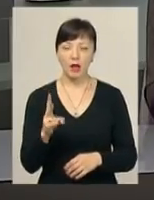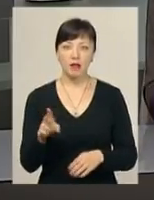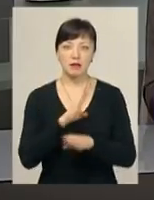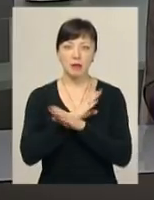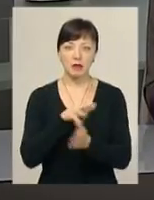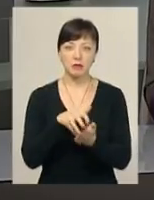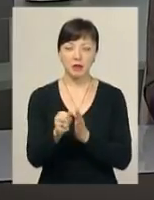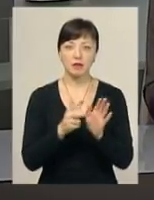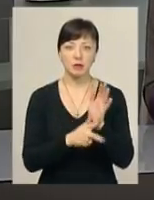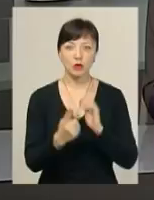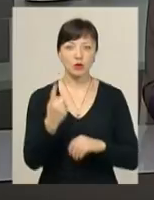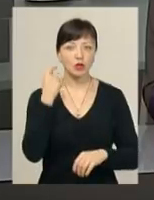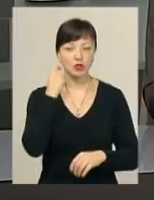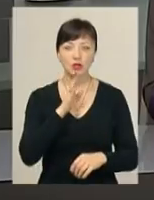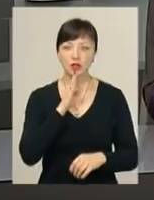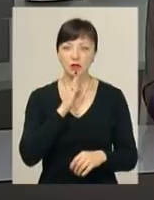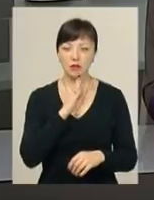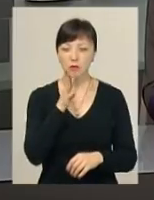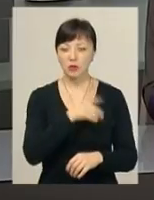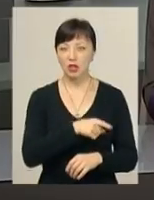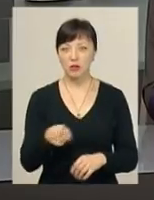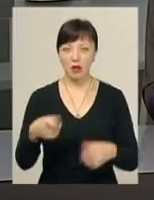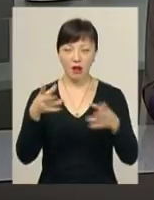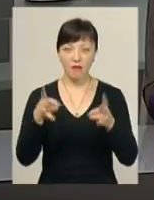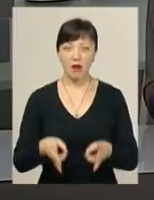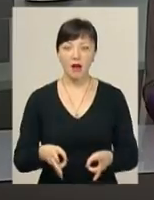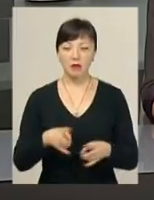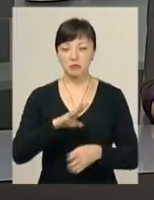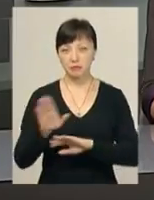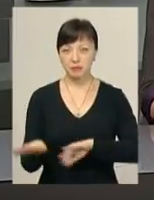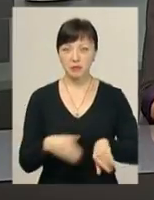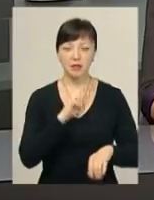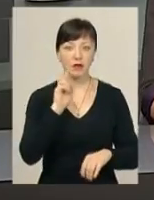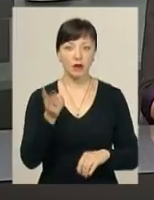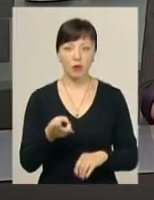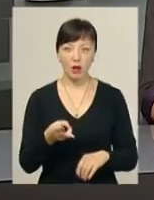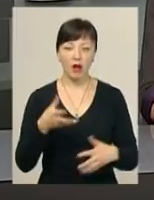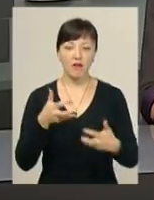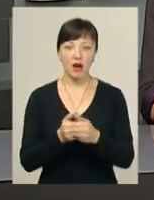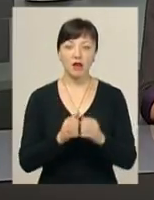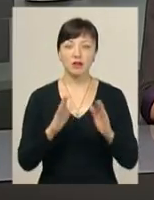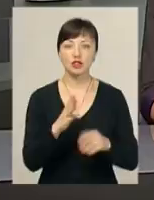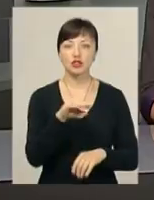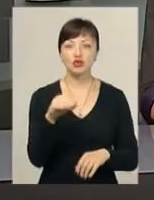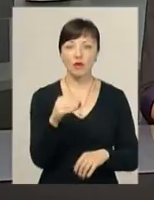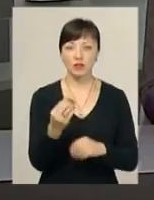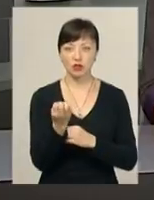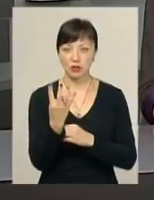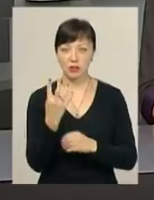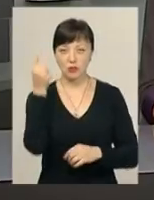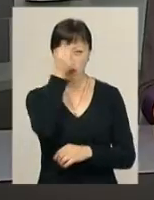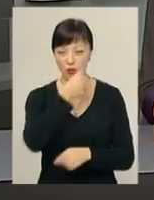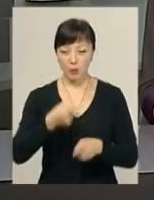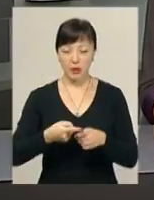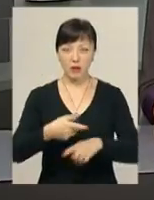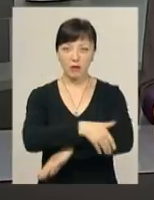81-річну жінку. З часу аварії минуло більше двох років. Нагадаю, ДТП сталося у жовтні 2014-го на